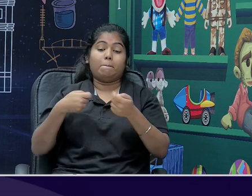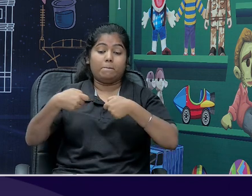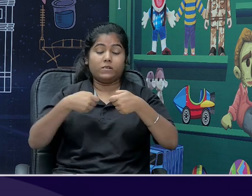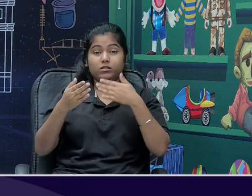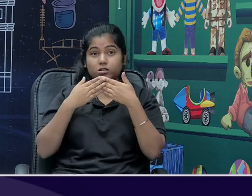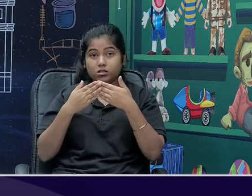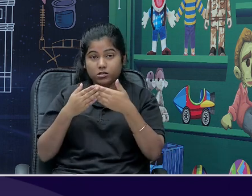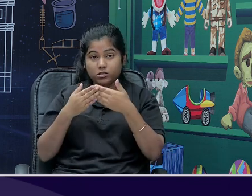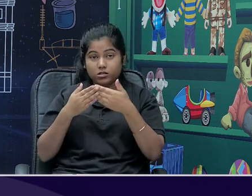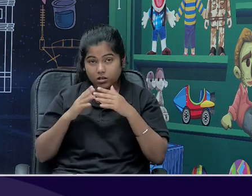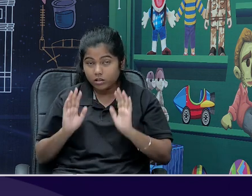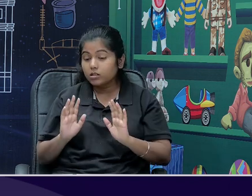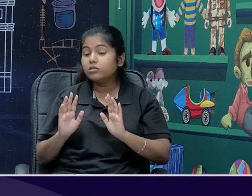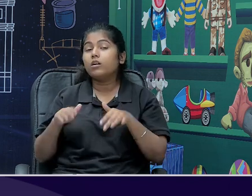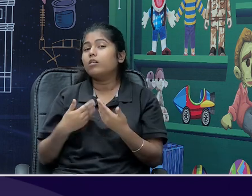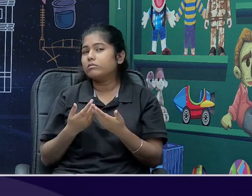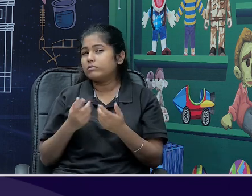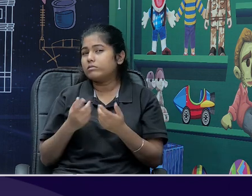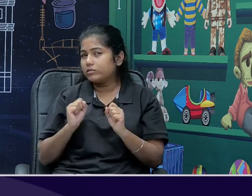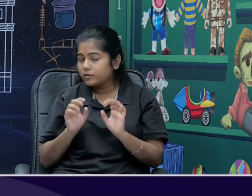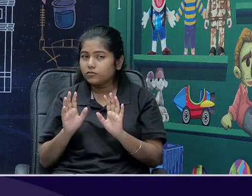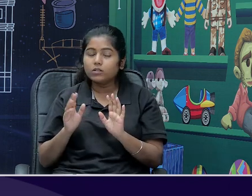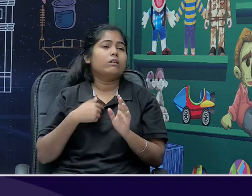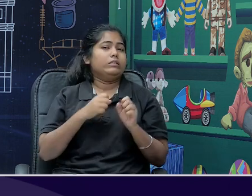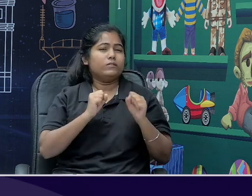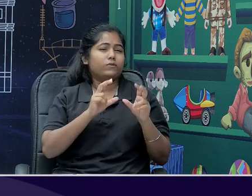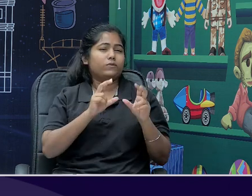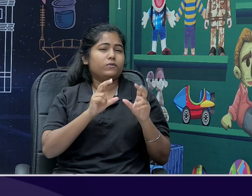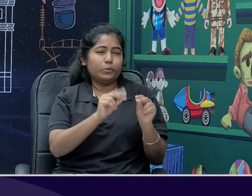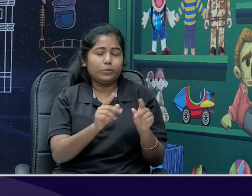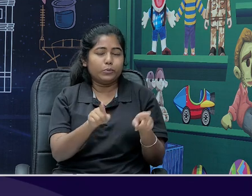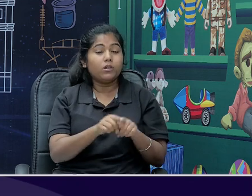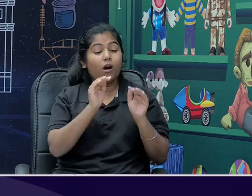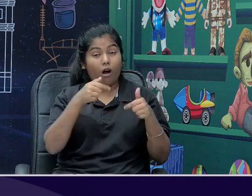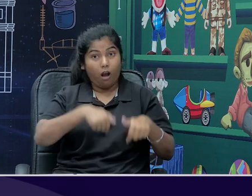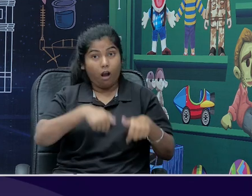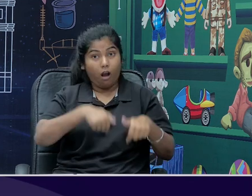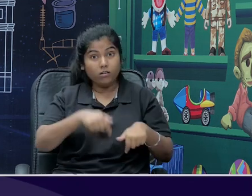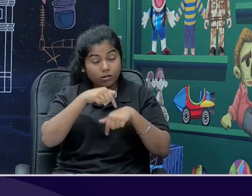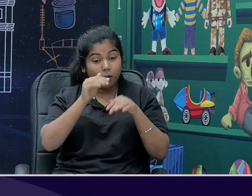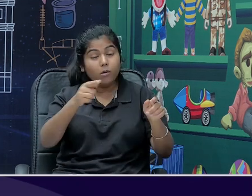जो इतना अवेर है और इतना self learner है autonomous है आज